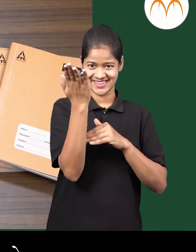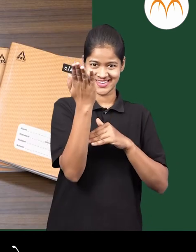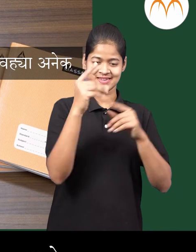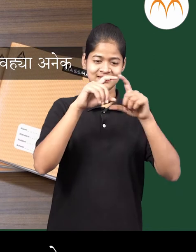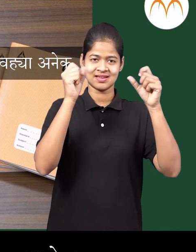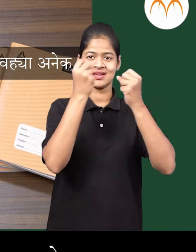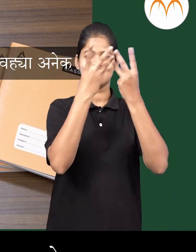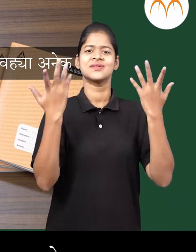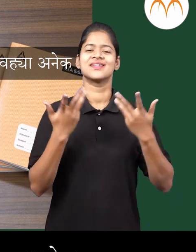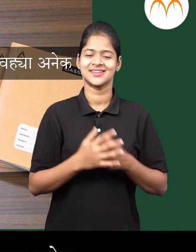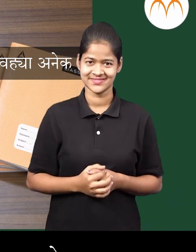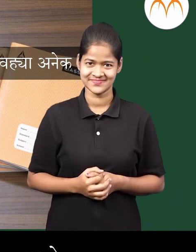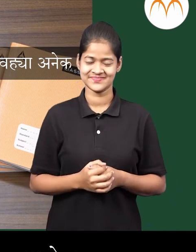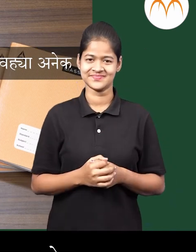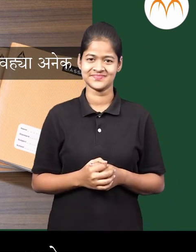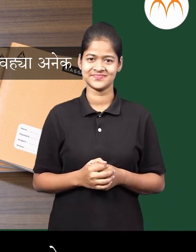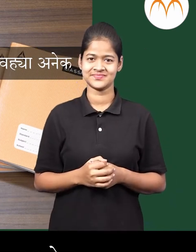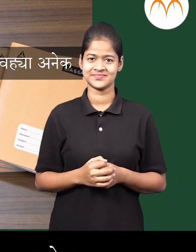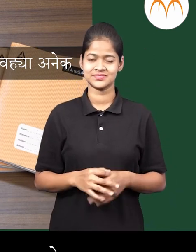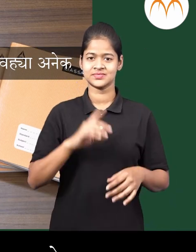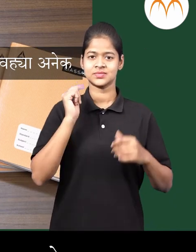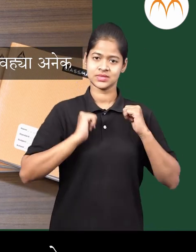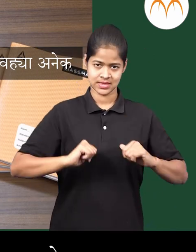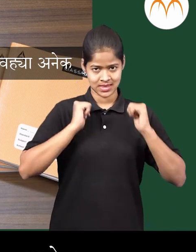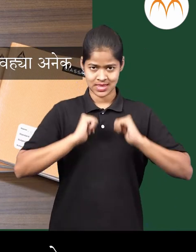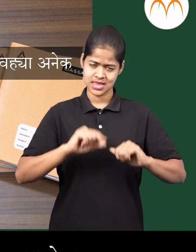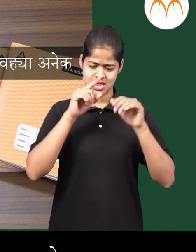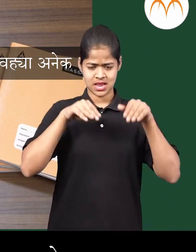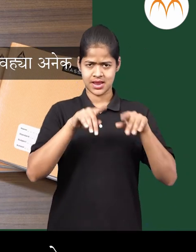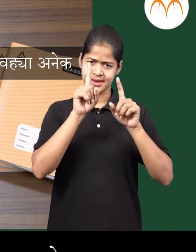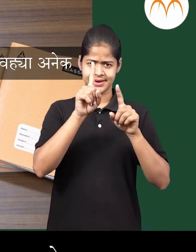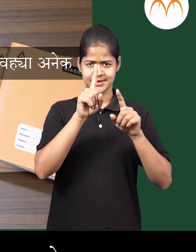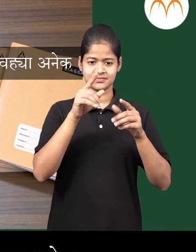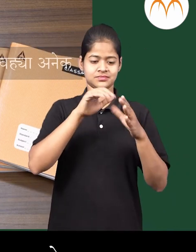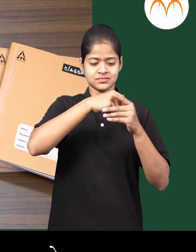दप्तर एक त्याचात वहा मात्र अनेक